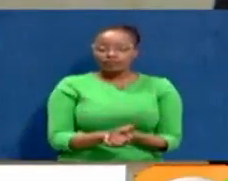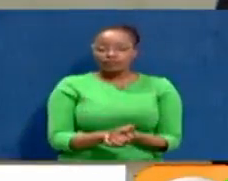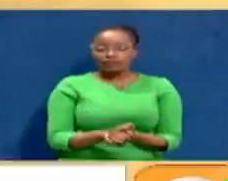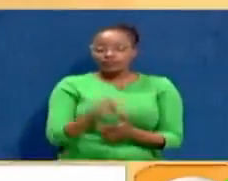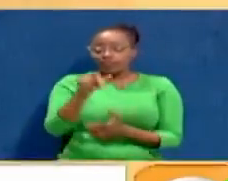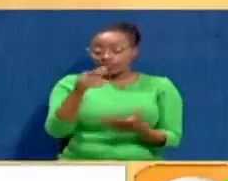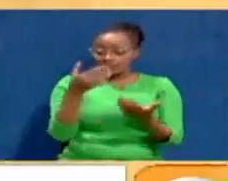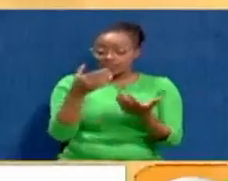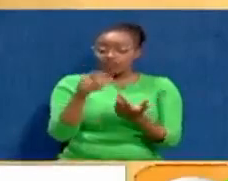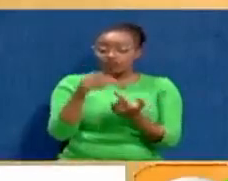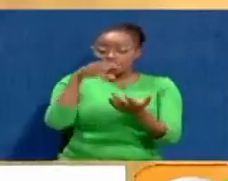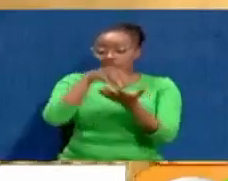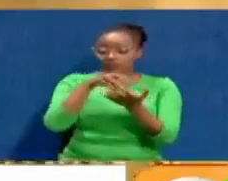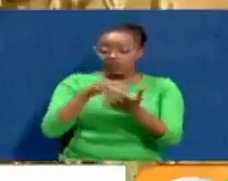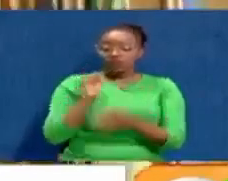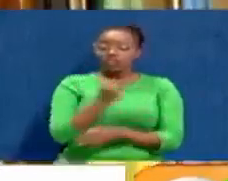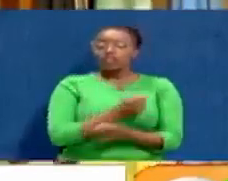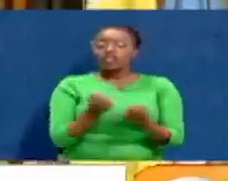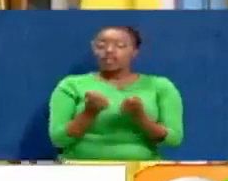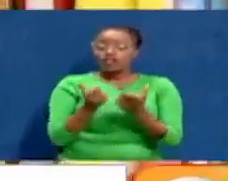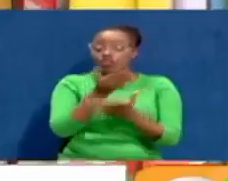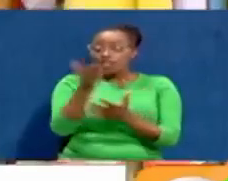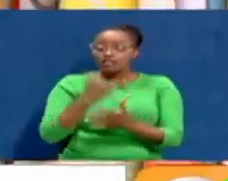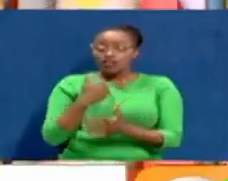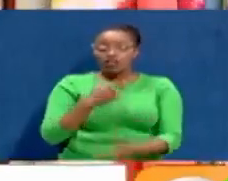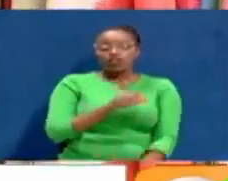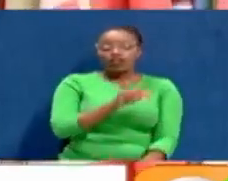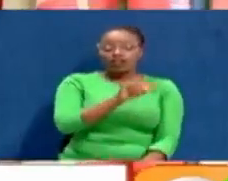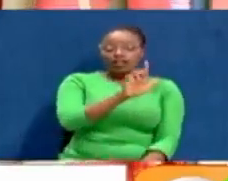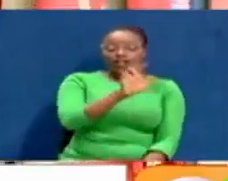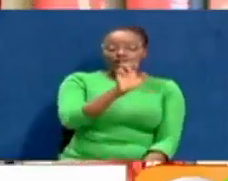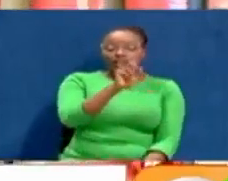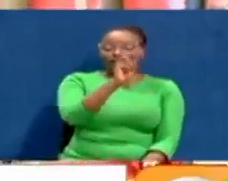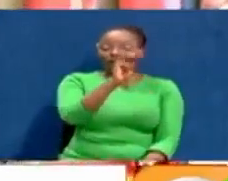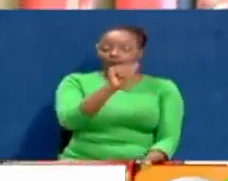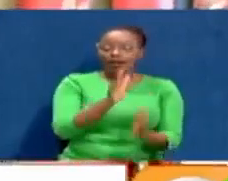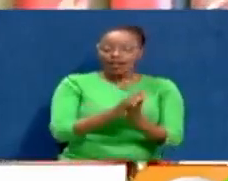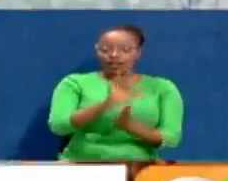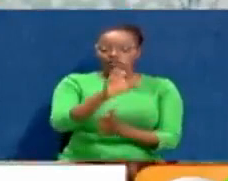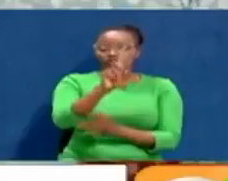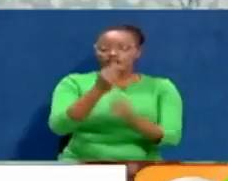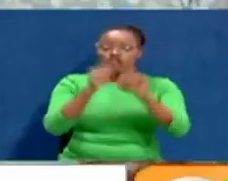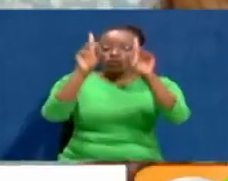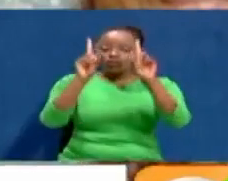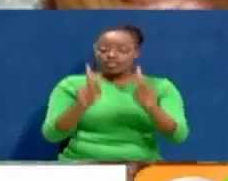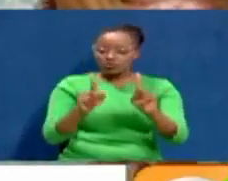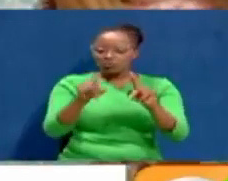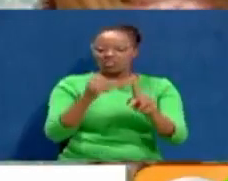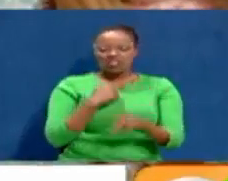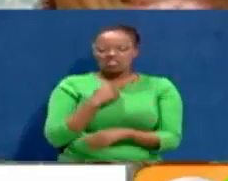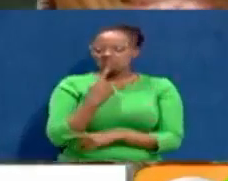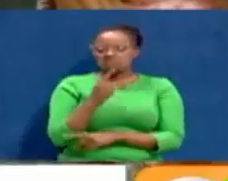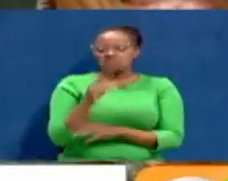Kwenye kikao hicho maseneta katha wakiwemo ledama olekina na Fredo Uta wakisumu walifutilia